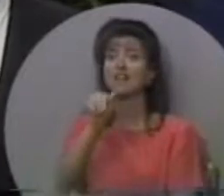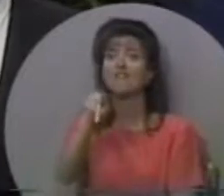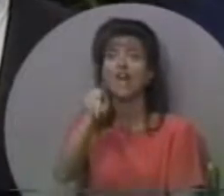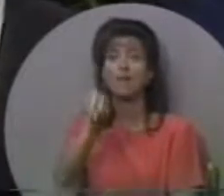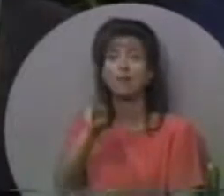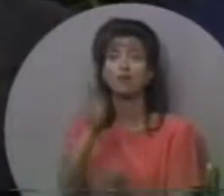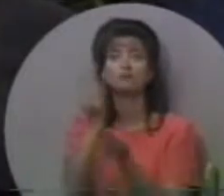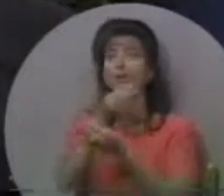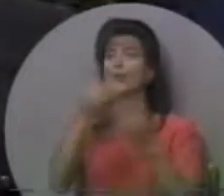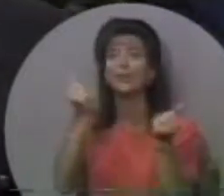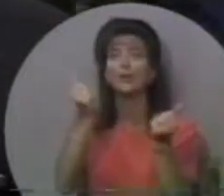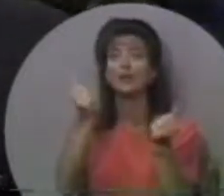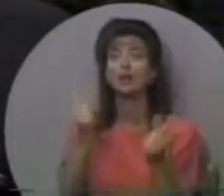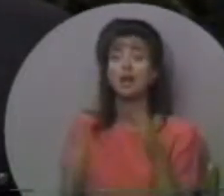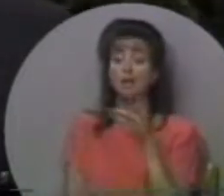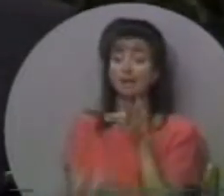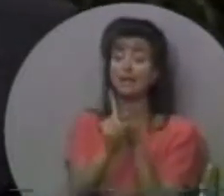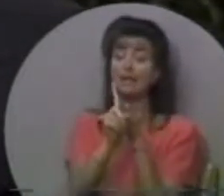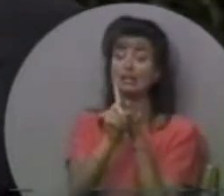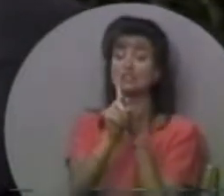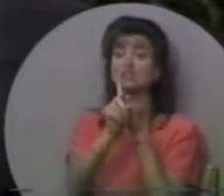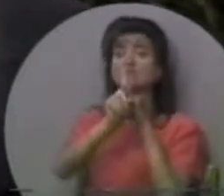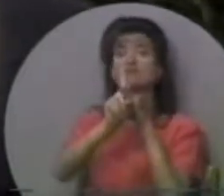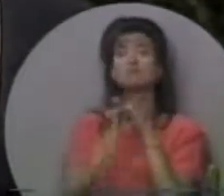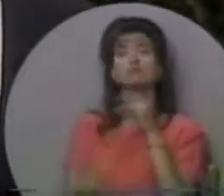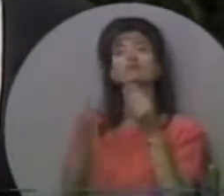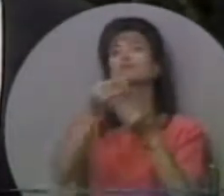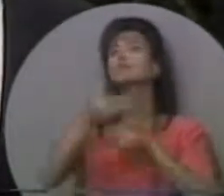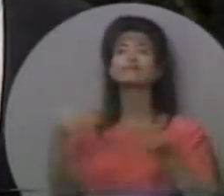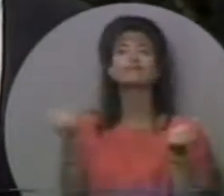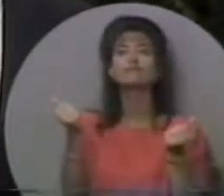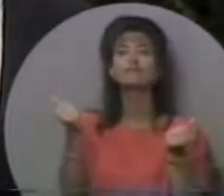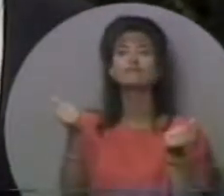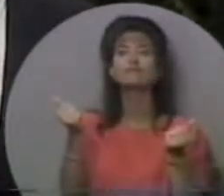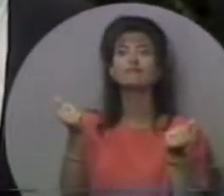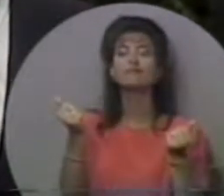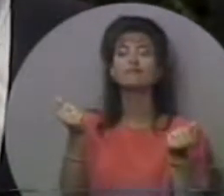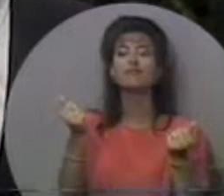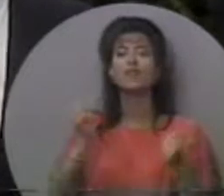пара, яка минає через дрожки і відлітає.